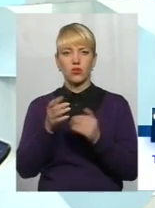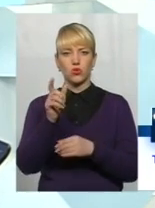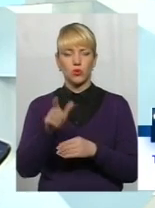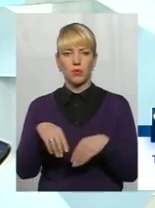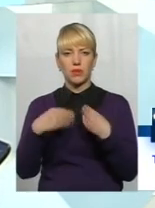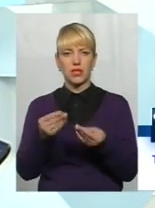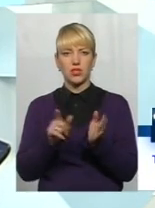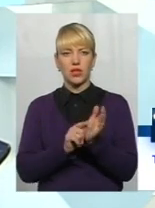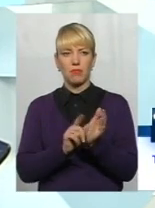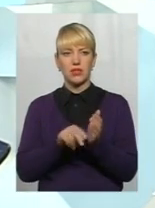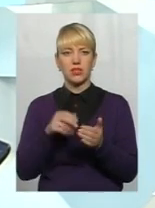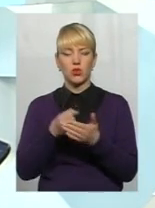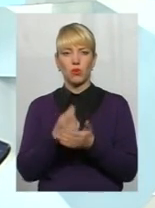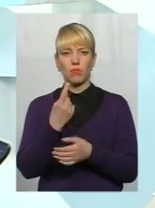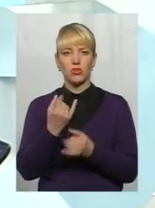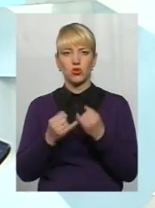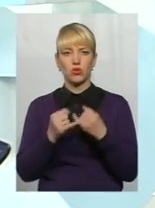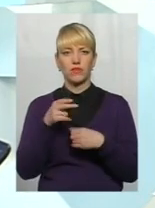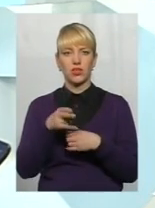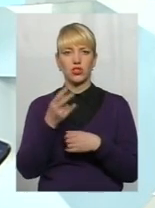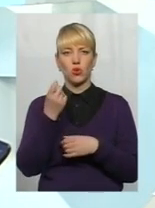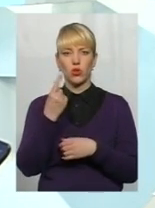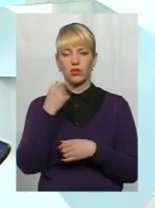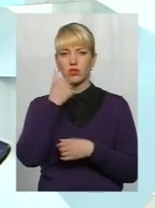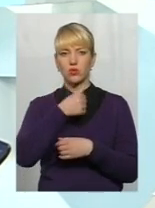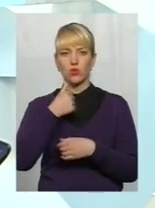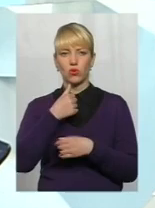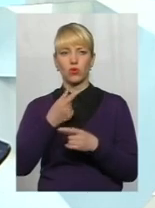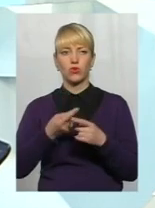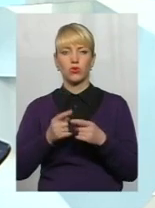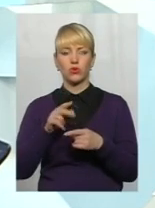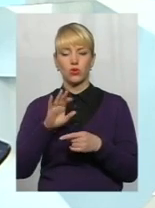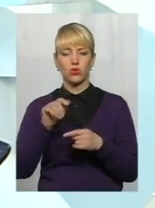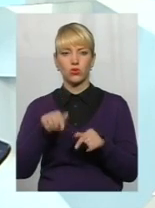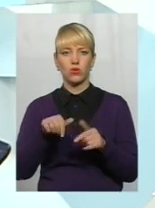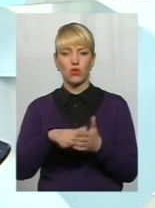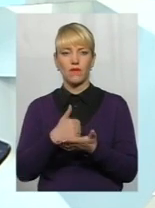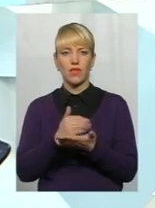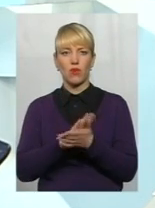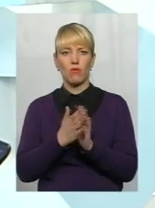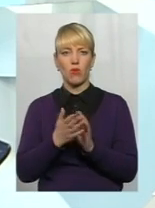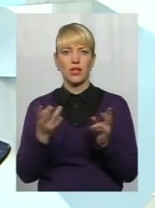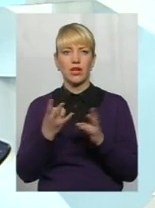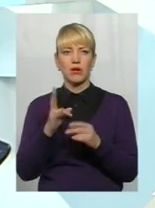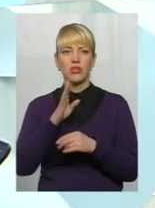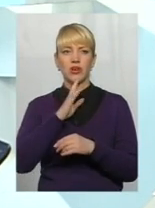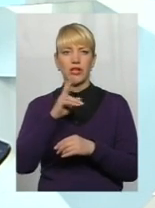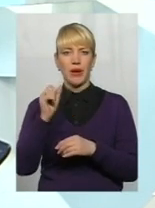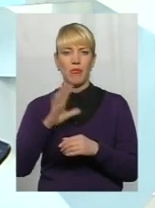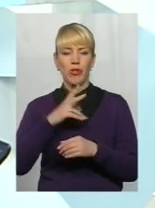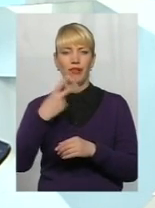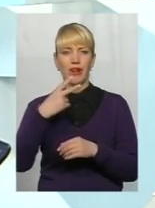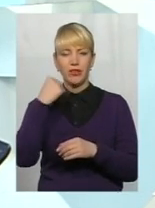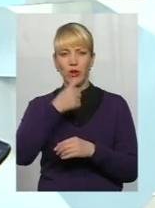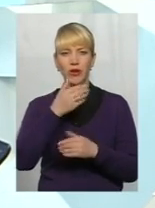призначена пенсія до 1 жовтня 2011 року, то тут головна умова – це потрібно, щоб жінки було 20 років